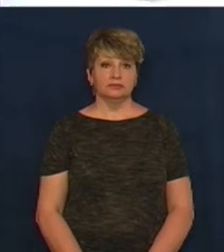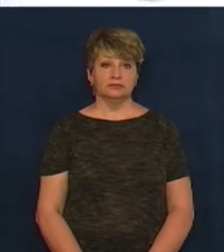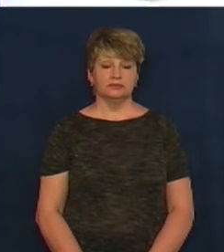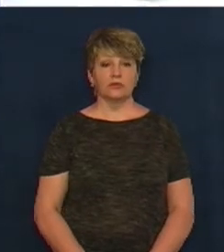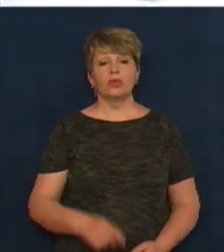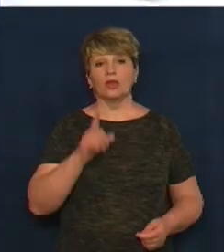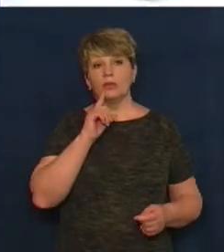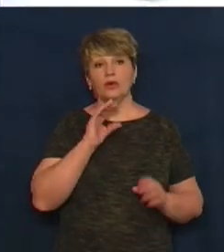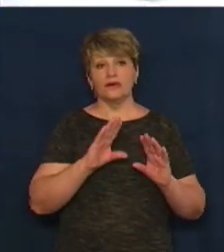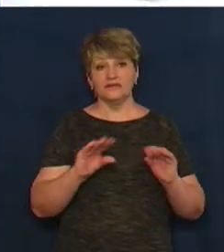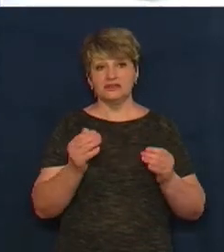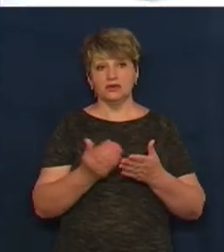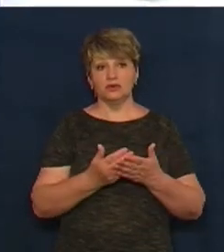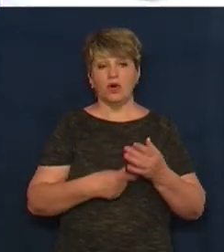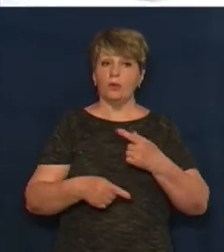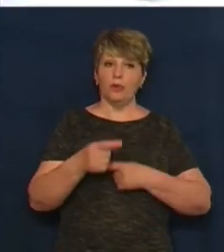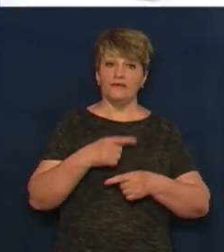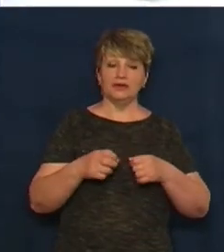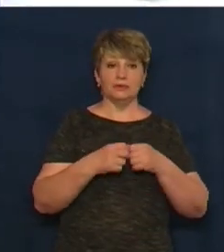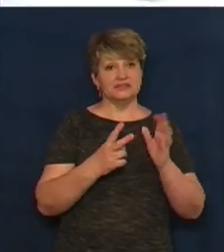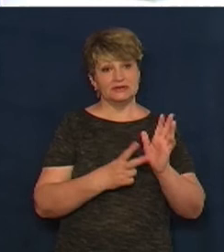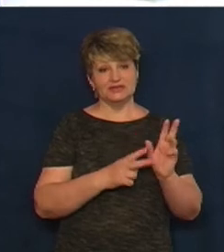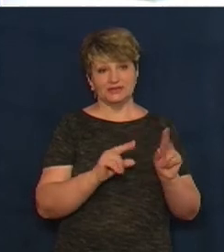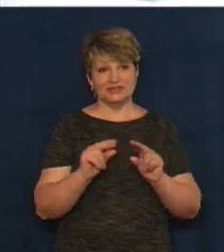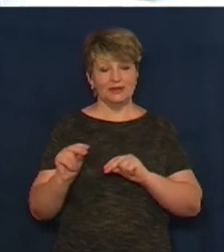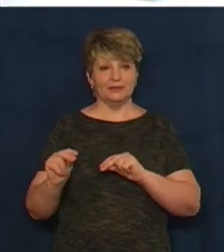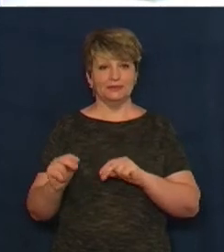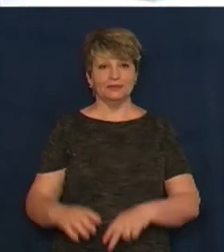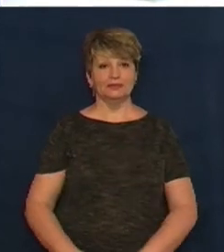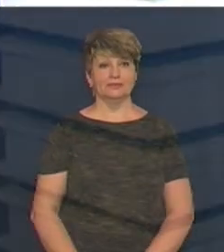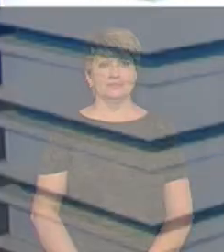Наразі це всі новини. Ми повернемось о 17-й годині. До зустрічі.